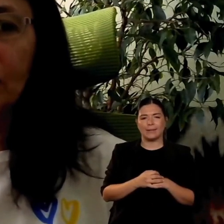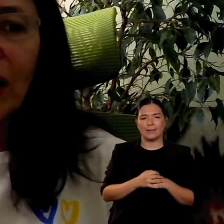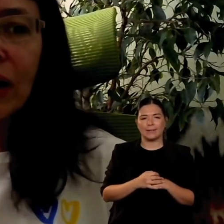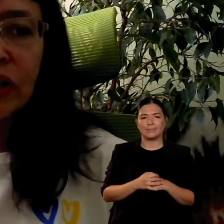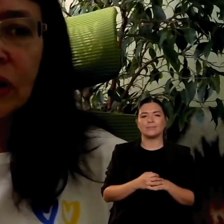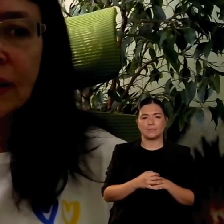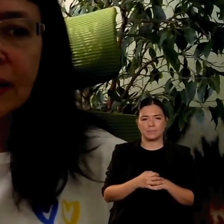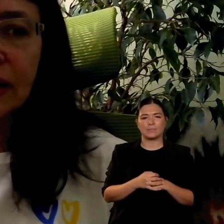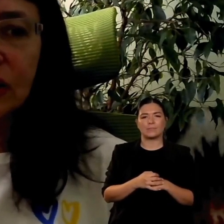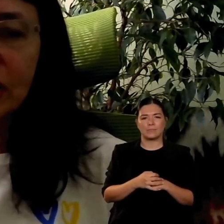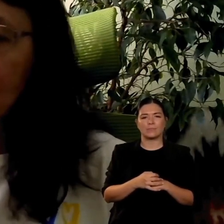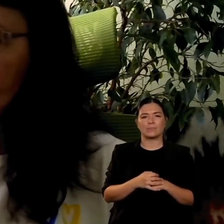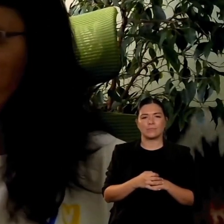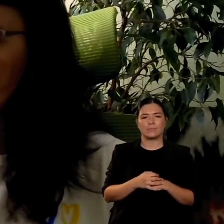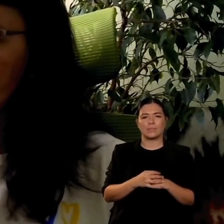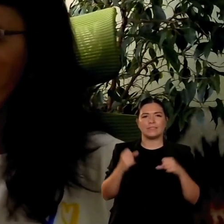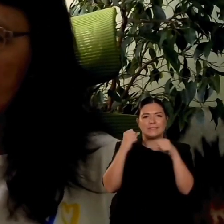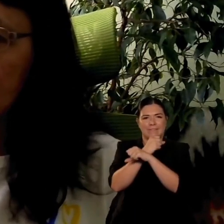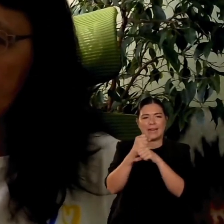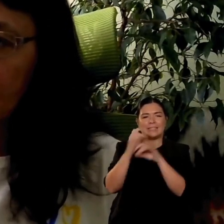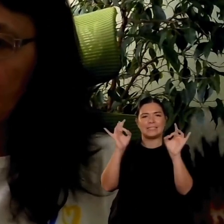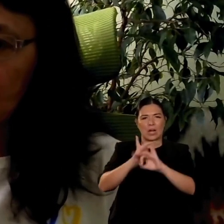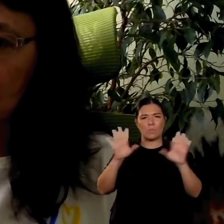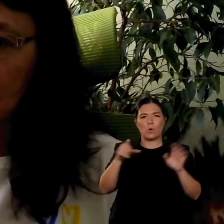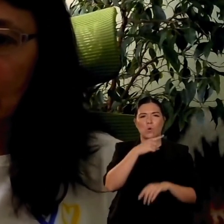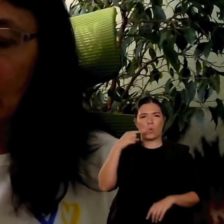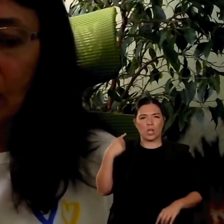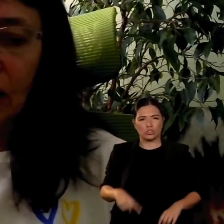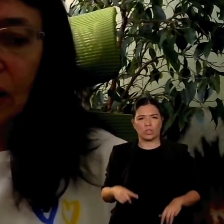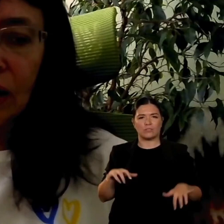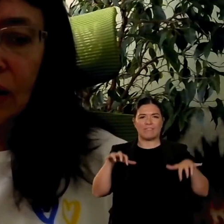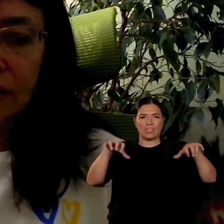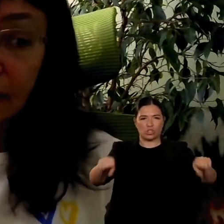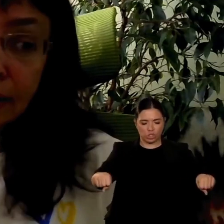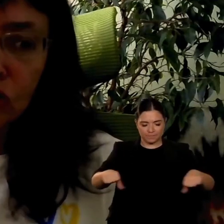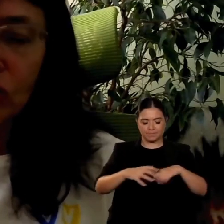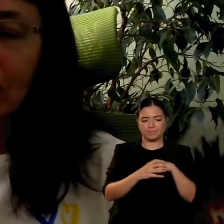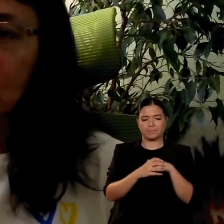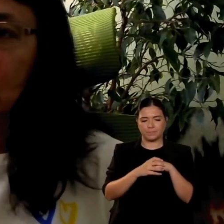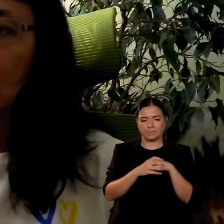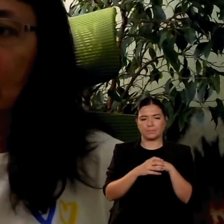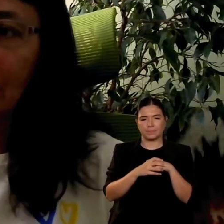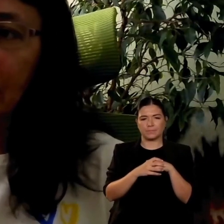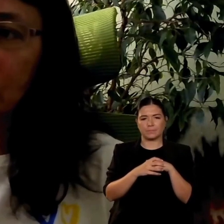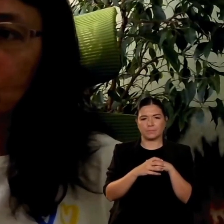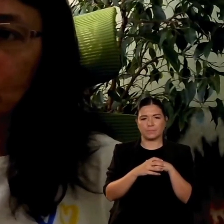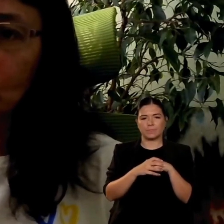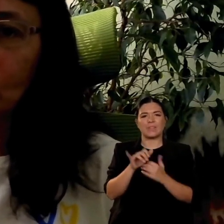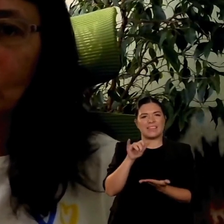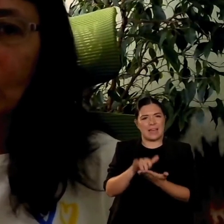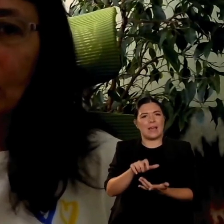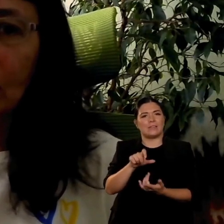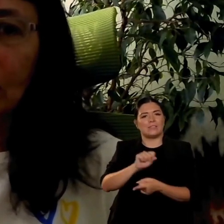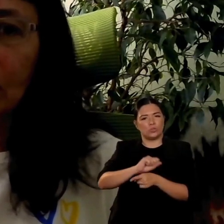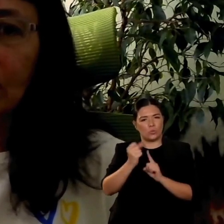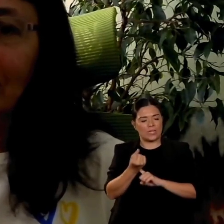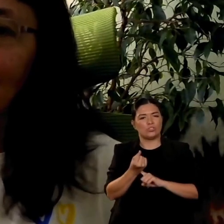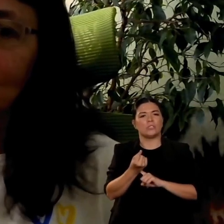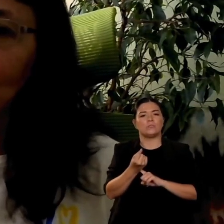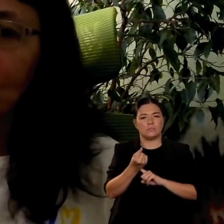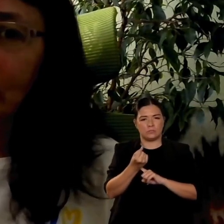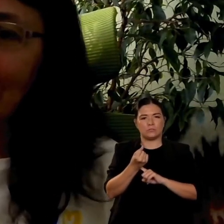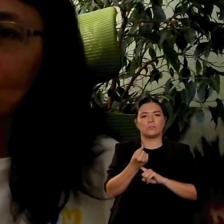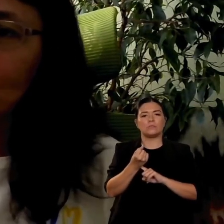generare nuove amabilità a creare nuove amabilità e per questo che esistono più